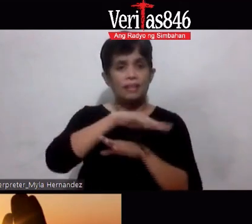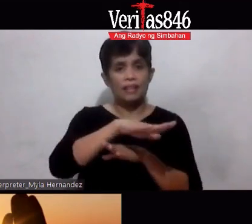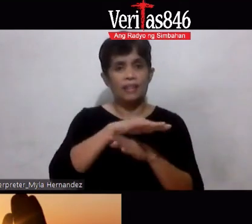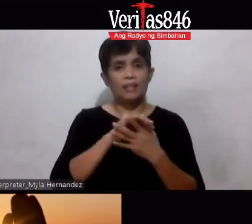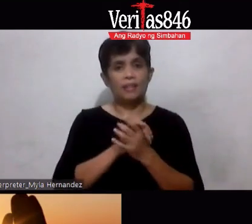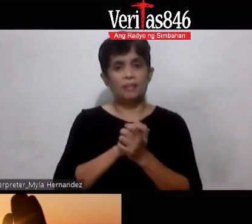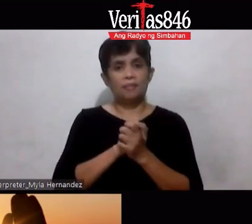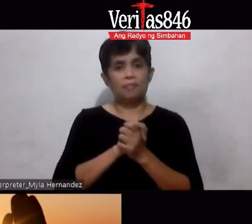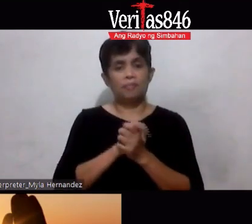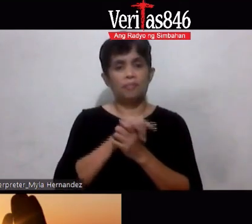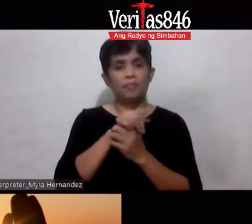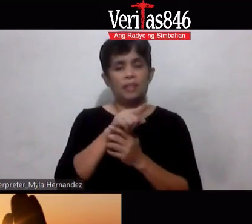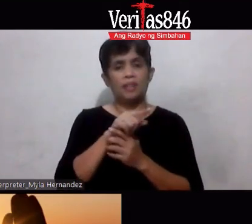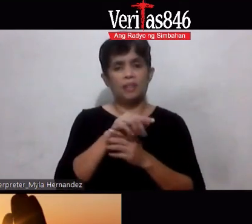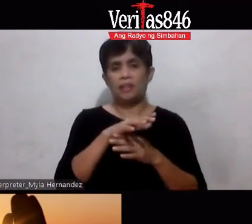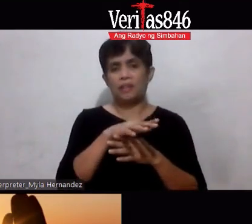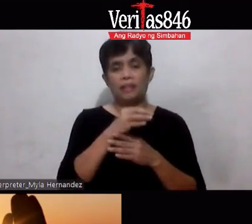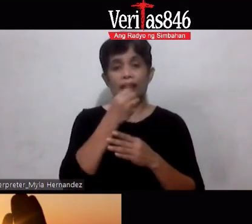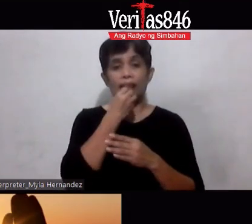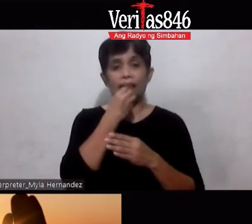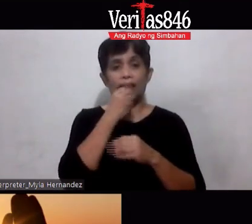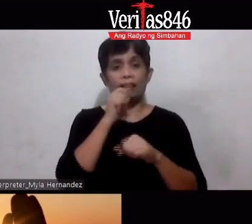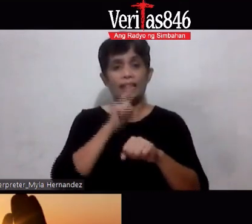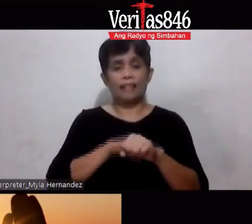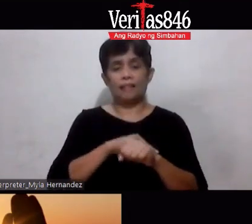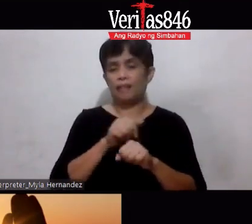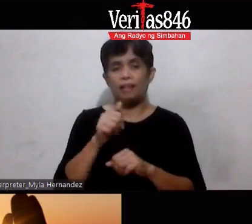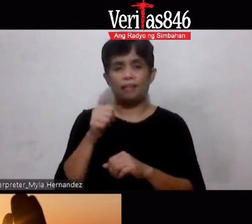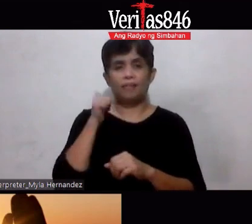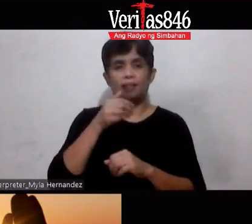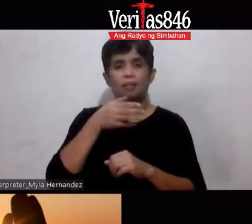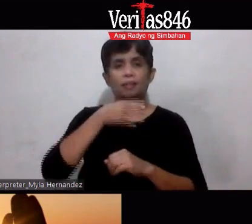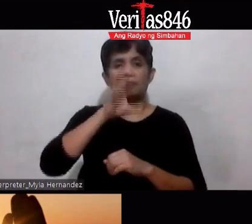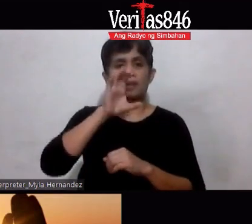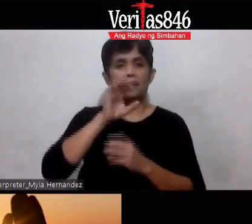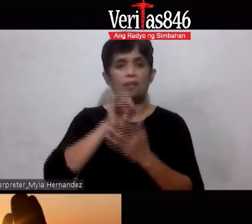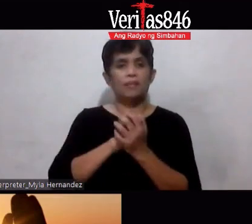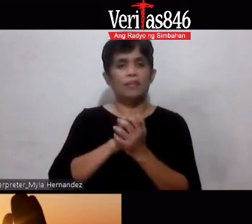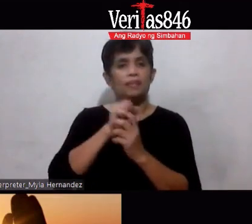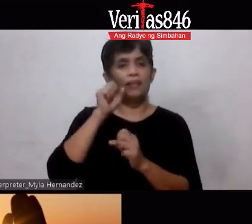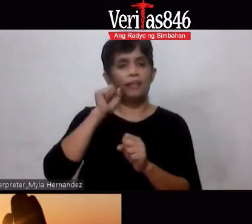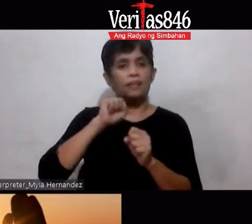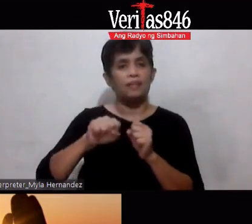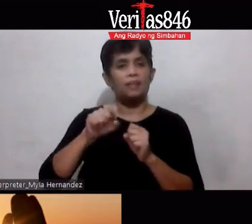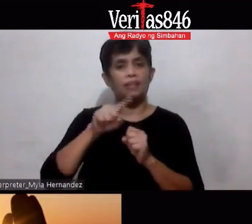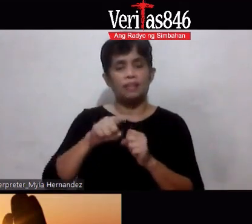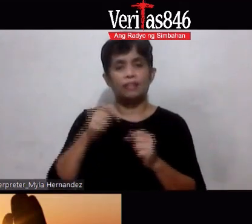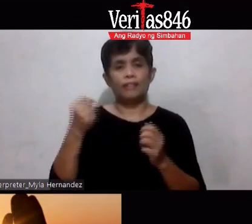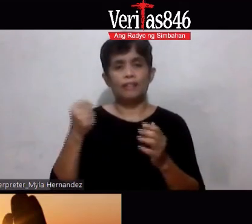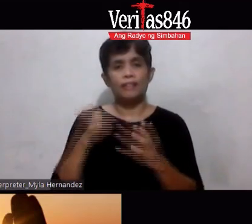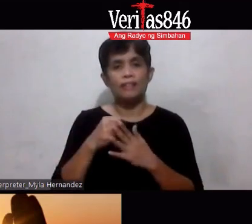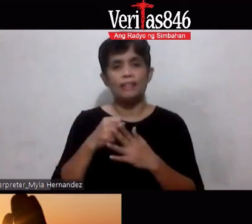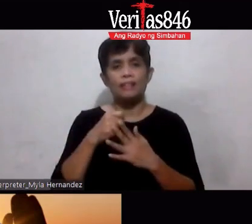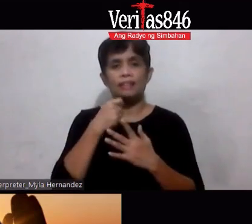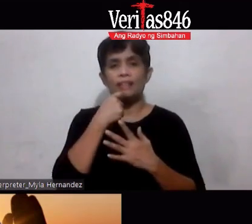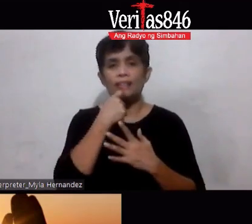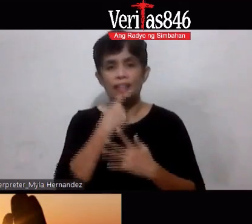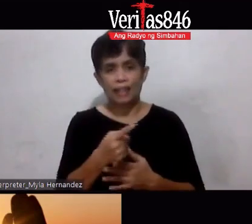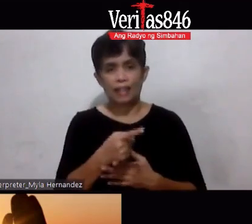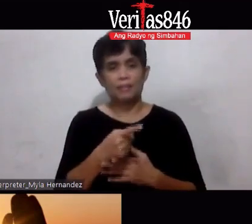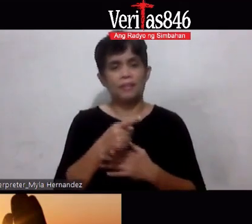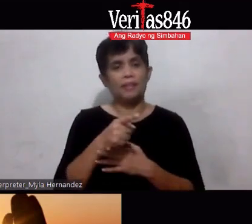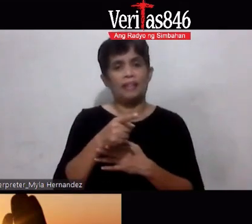yung eating time ko ayaw ko nang uminom noon Okay sabi niya sabi ko na nga ba hindi mo iinom